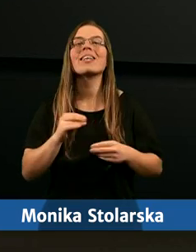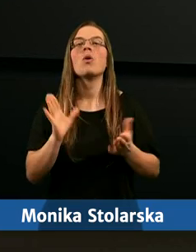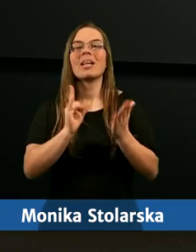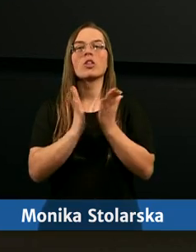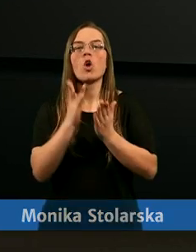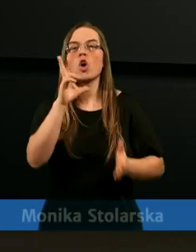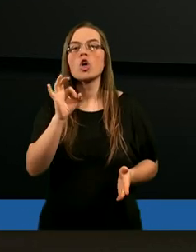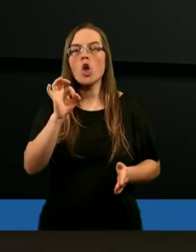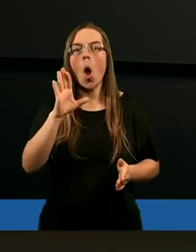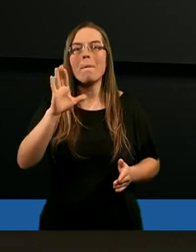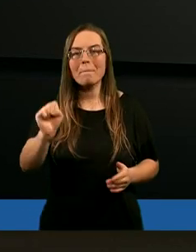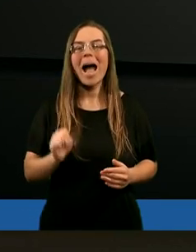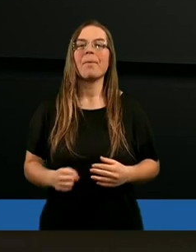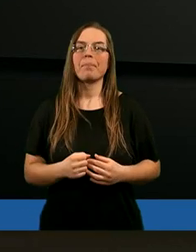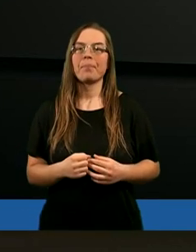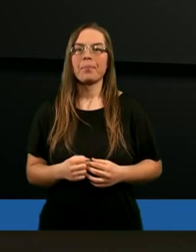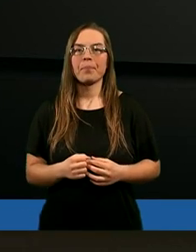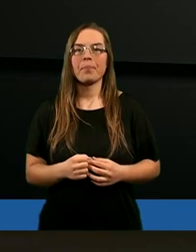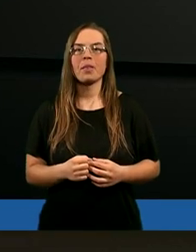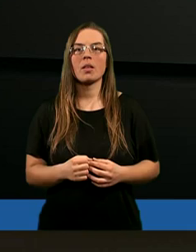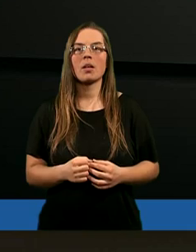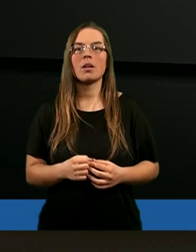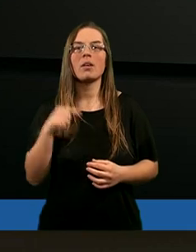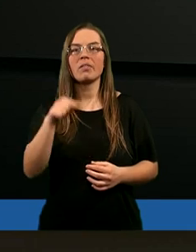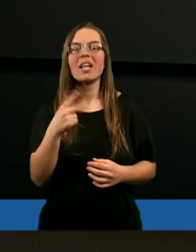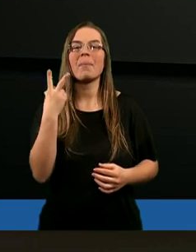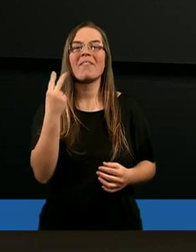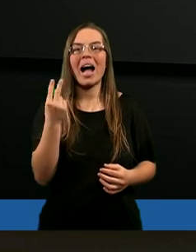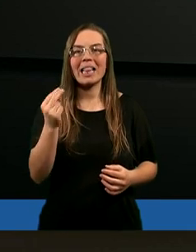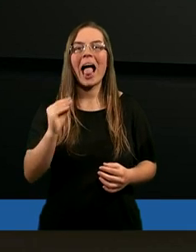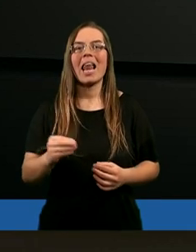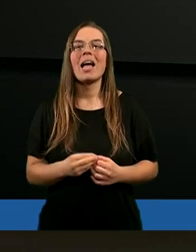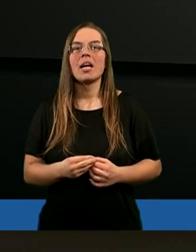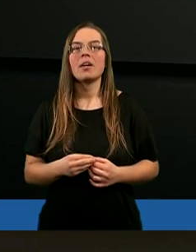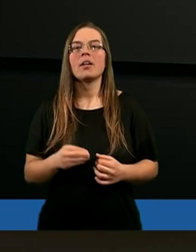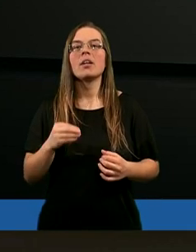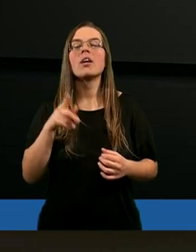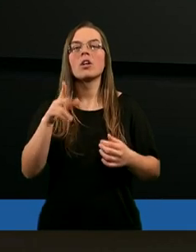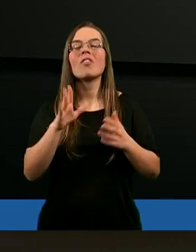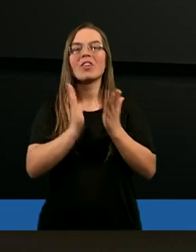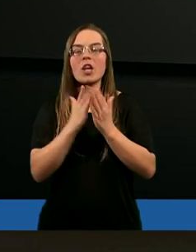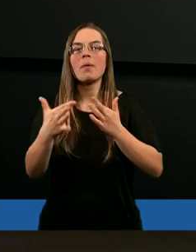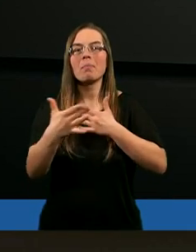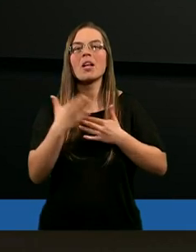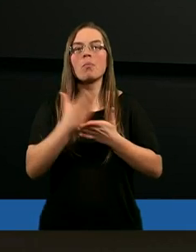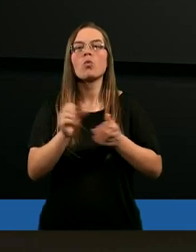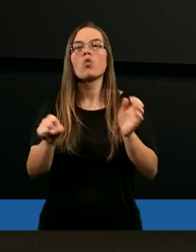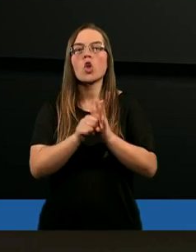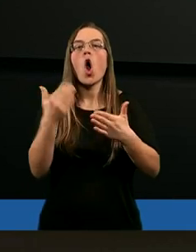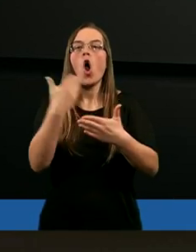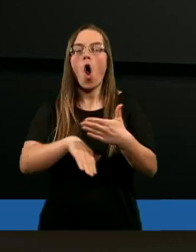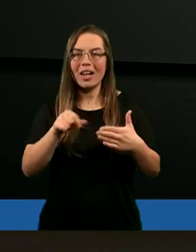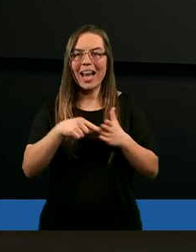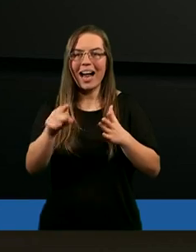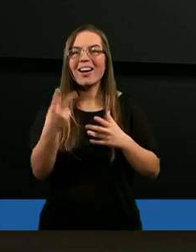księgi Hioba. W tym kwartale studiujemy tę księgę, zbliżamy się już do